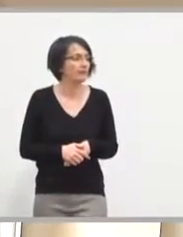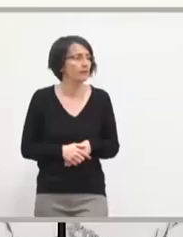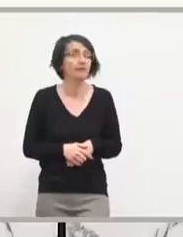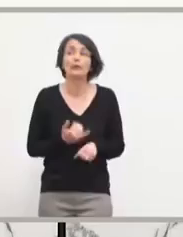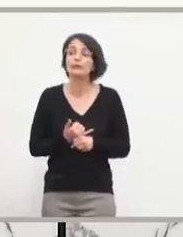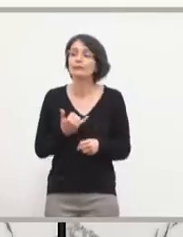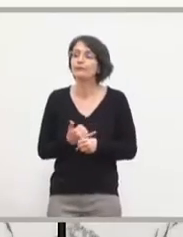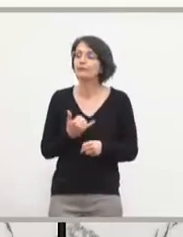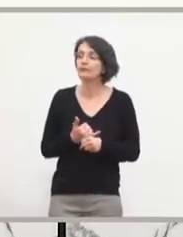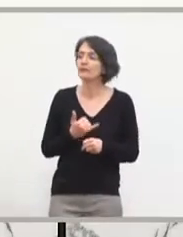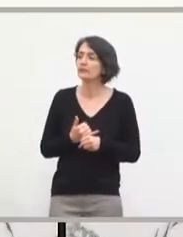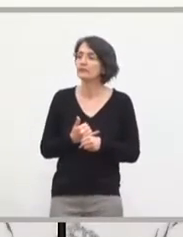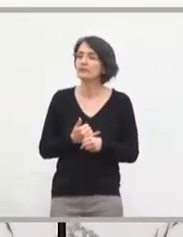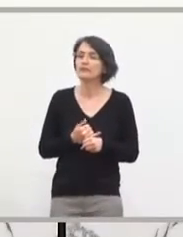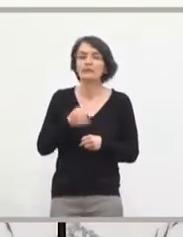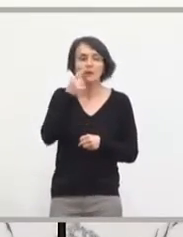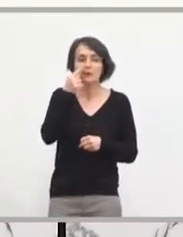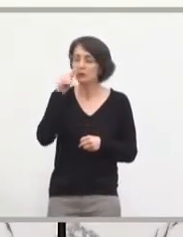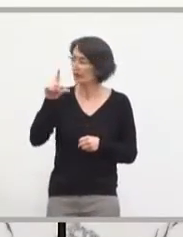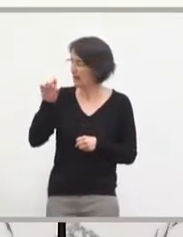Bon. Monsieur Lévita.